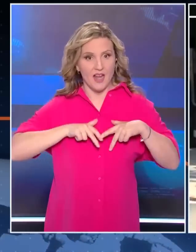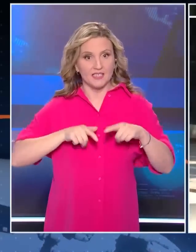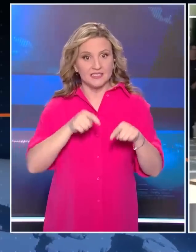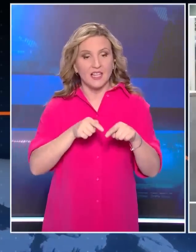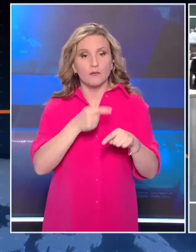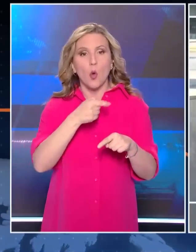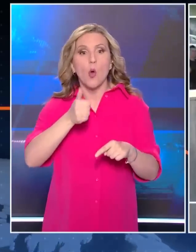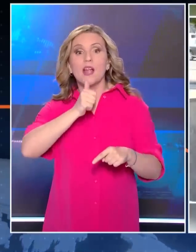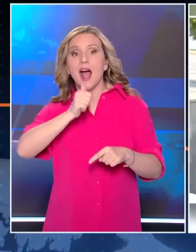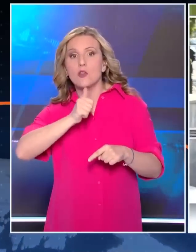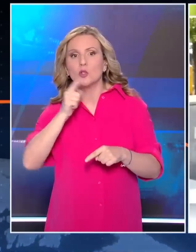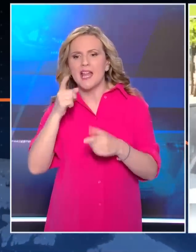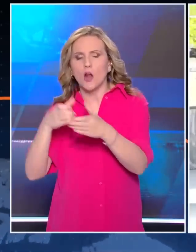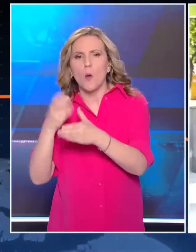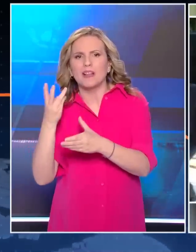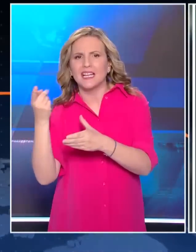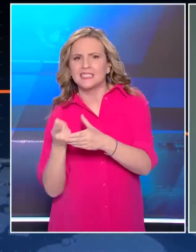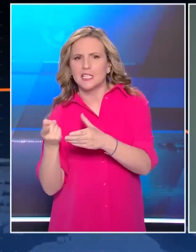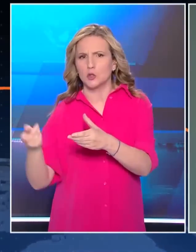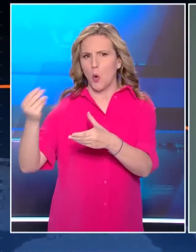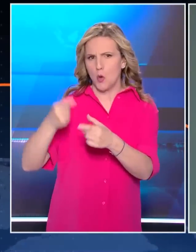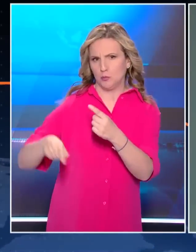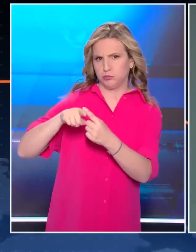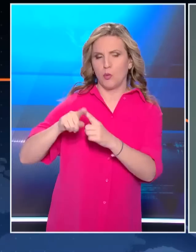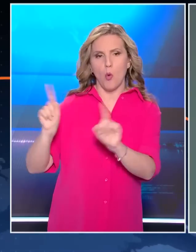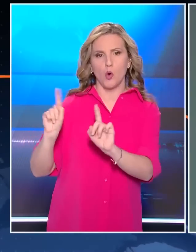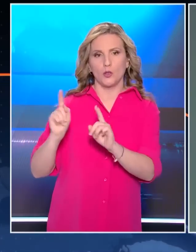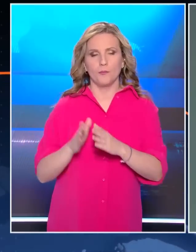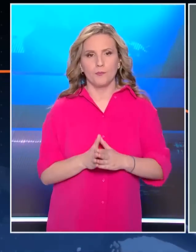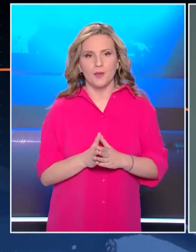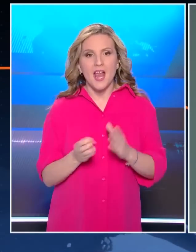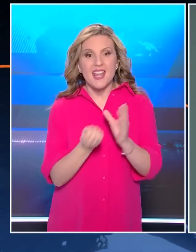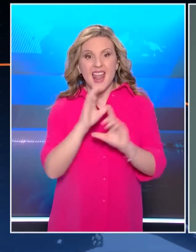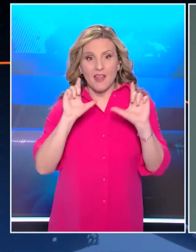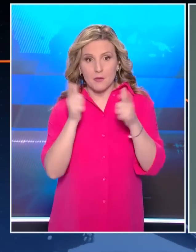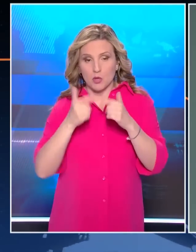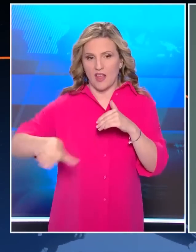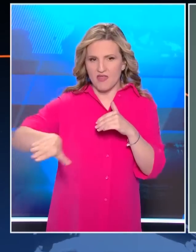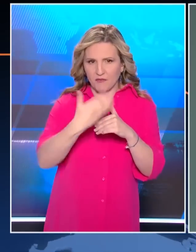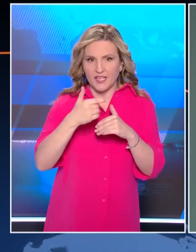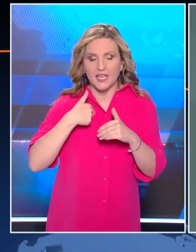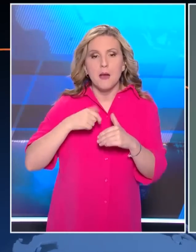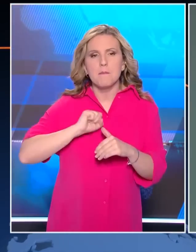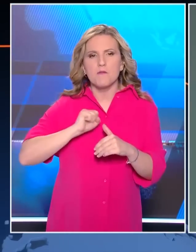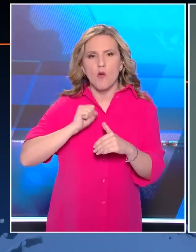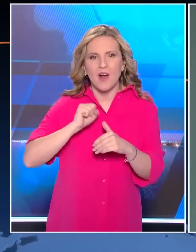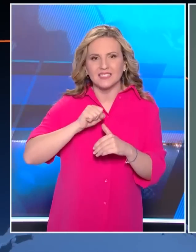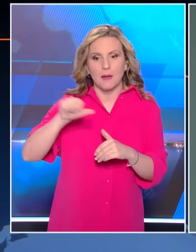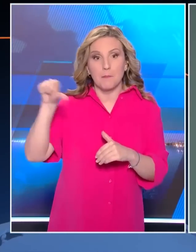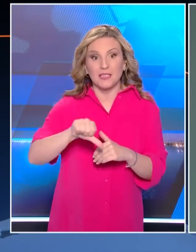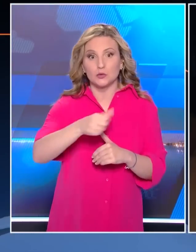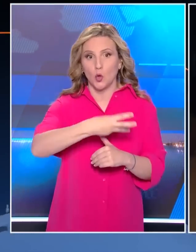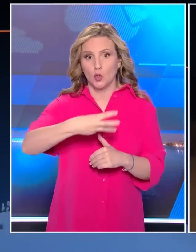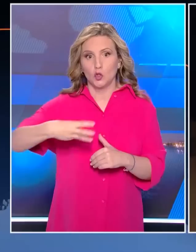στην ανοχή ενός κόμματος του 3%. Θα φύγει η νέα δημοκρατία, αλλά μη φοβάστε ότι θα επιστρέψει ο